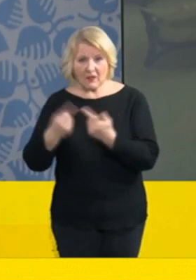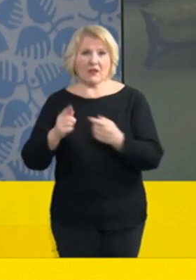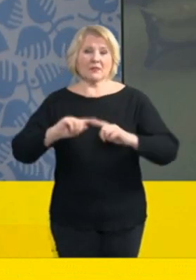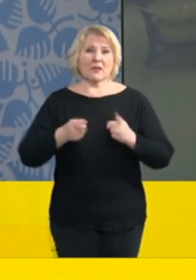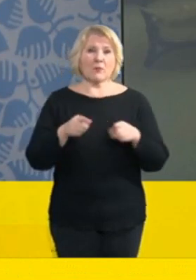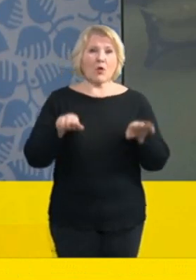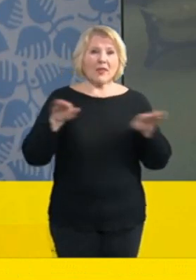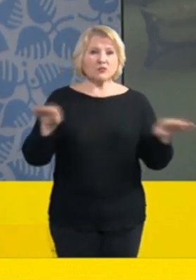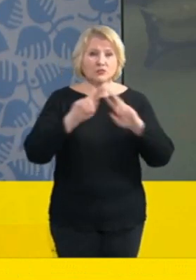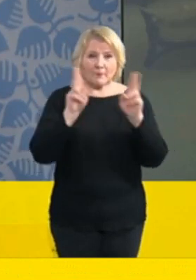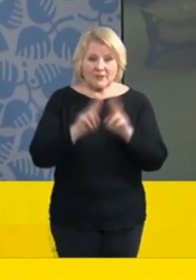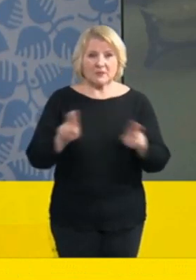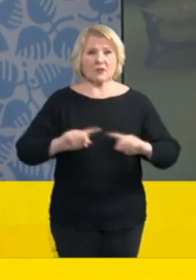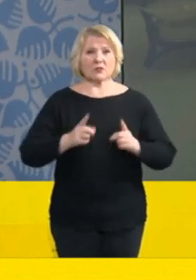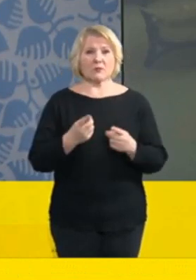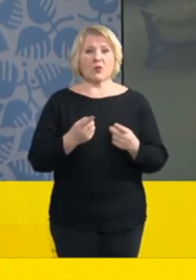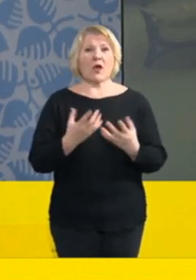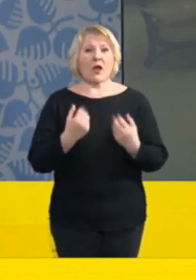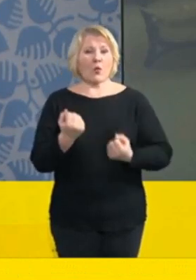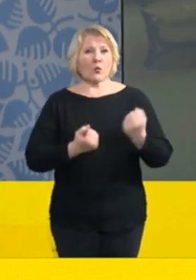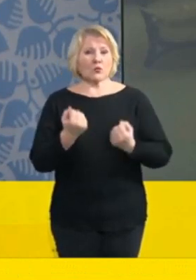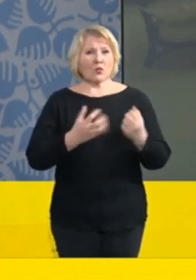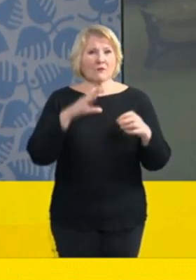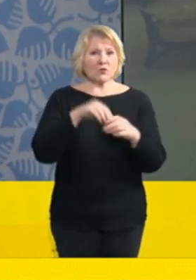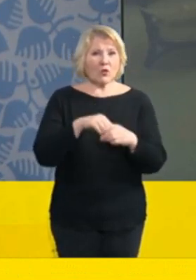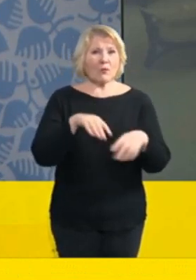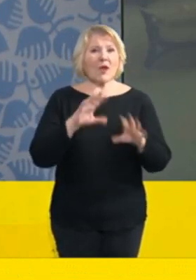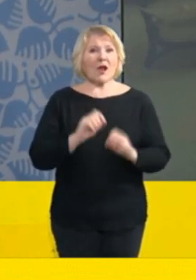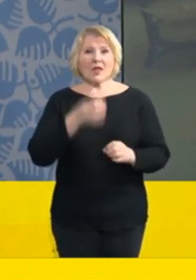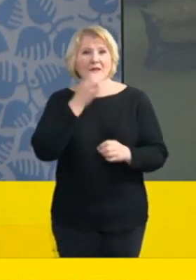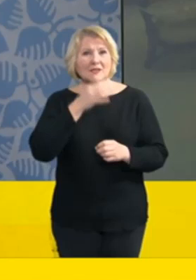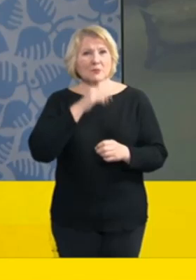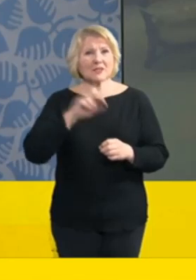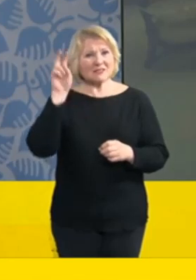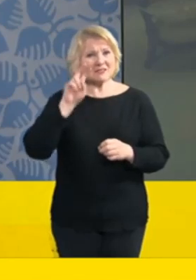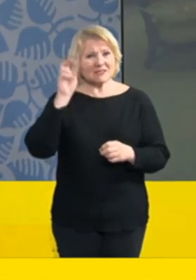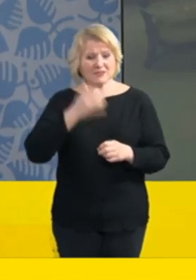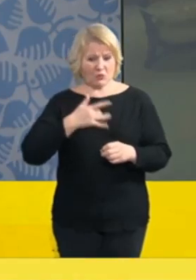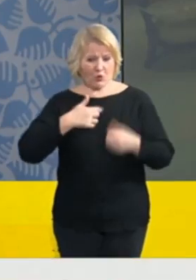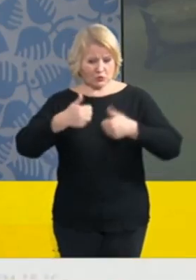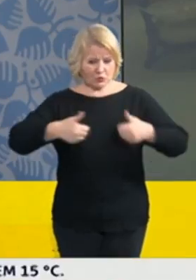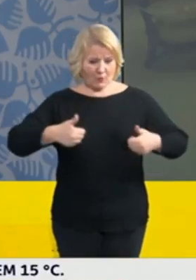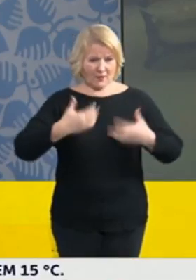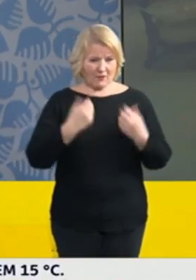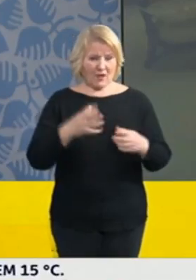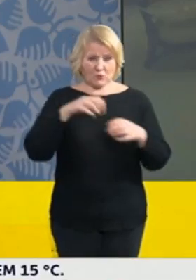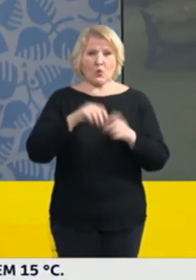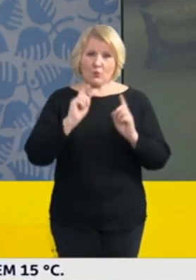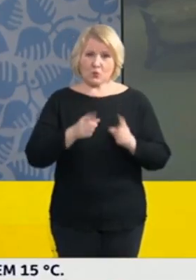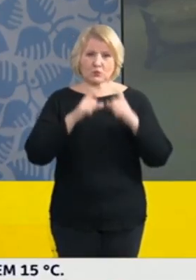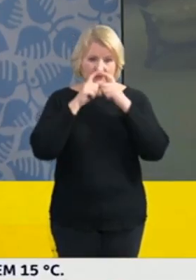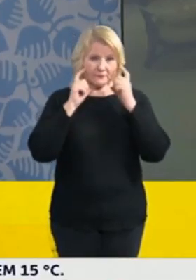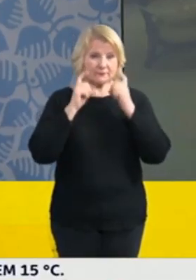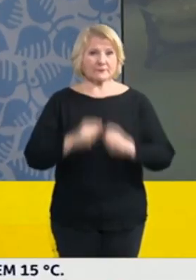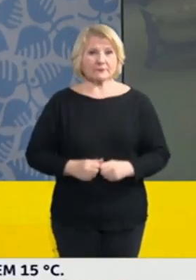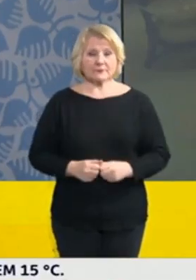vozidlech, pakliže v nich nejedou pouze osoby nacházející se v jedné místnosti. Výjimku tady z toho nošení